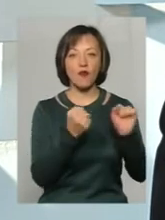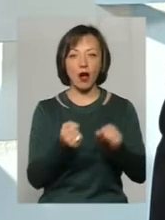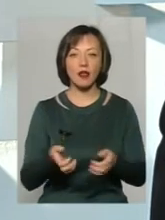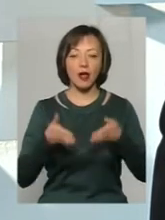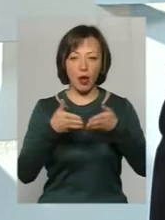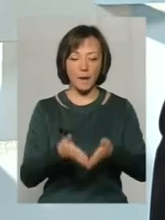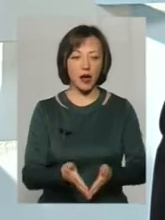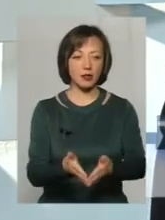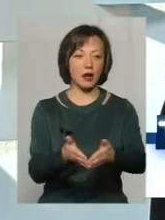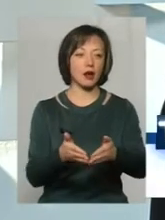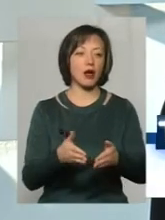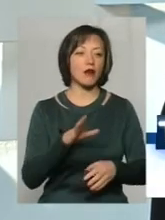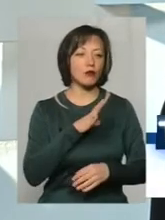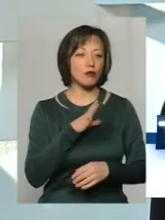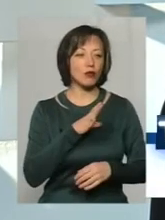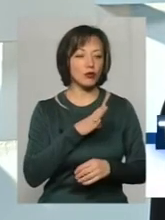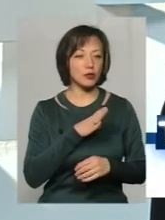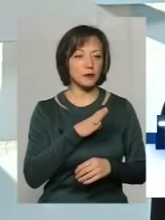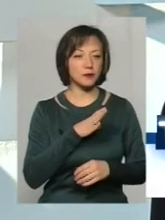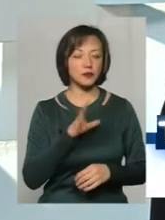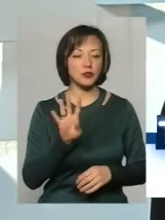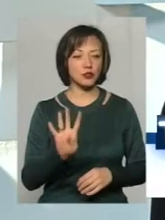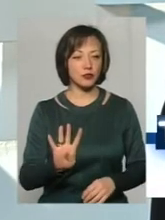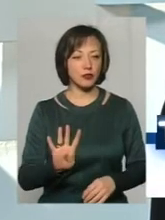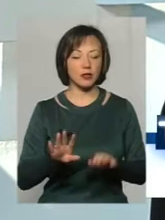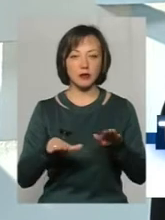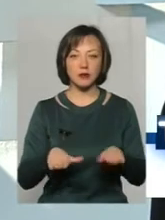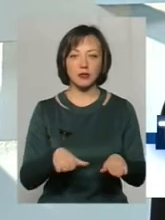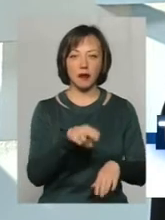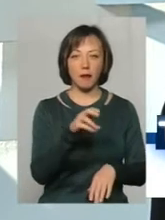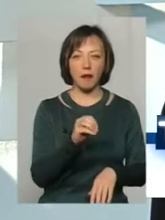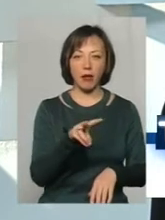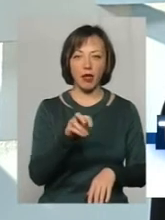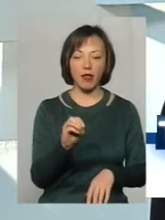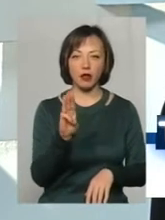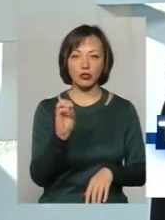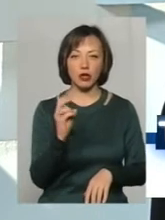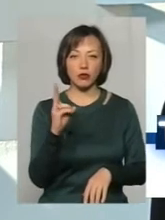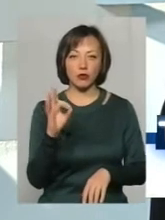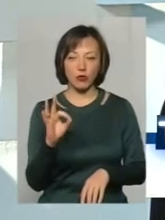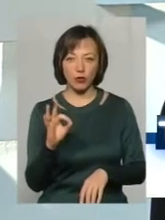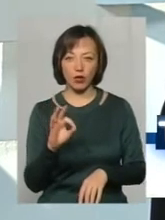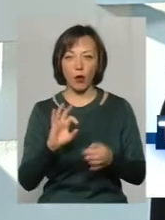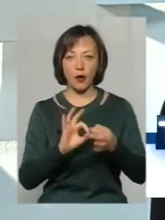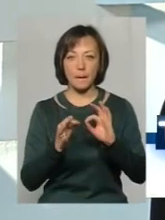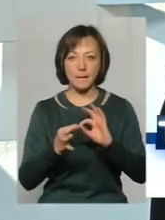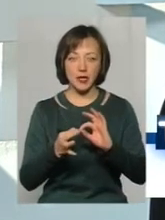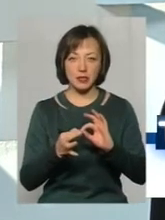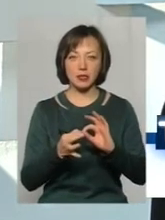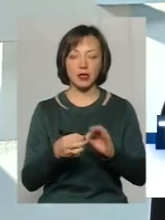байдарках і каної. Були четверте місце Пелишенко на Олімпійських іграх, два четвертих місця